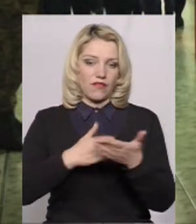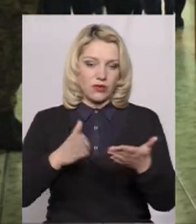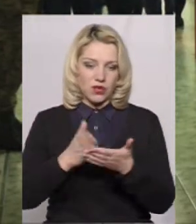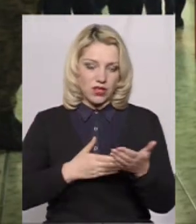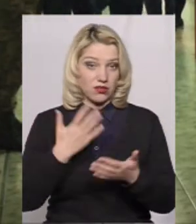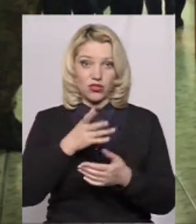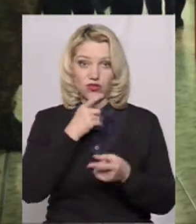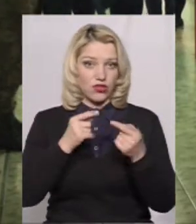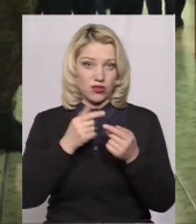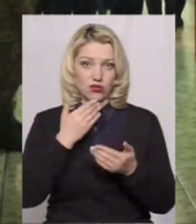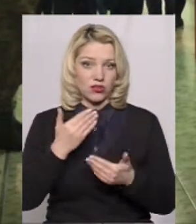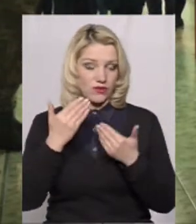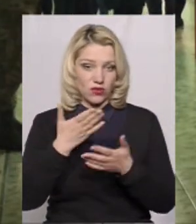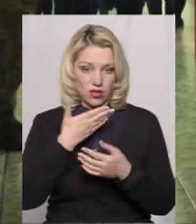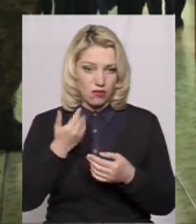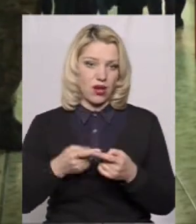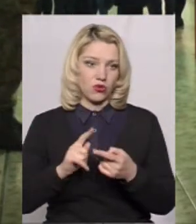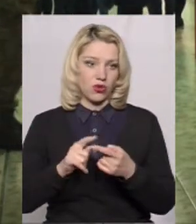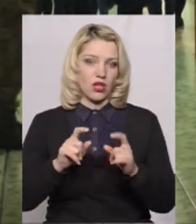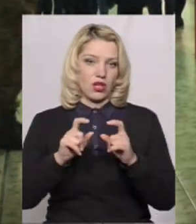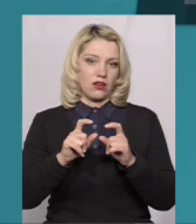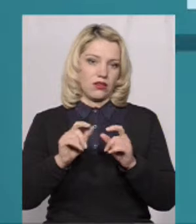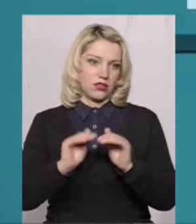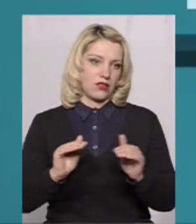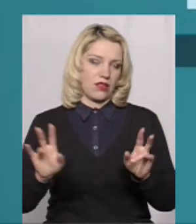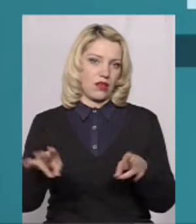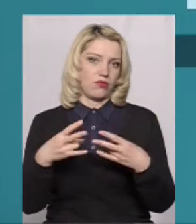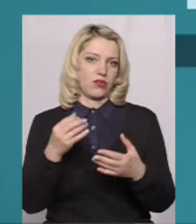вчасно не звернулися, відповідно, їм дошкільний заклад не потрібен.